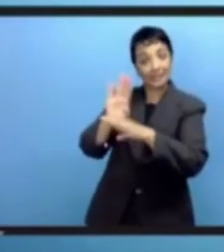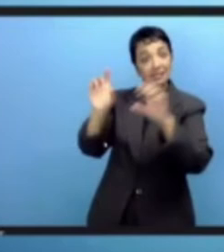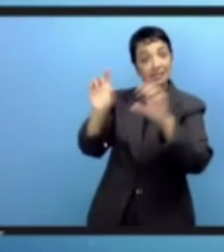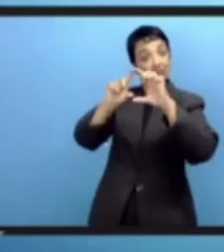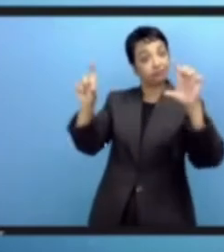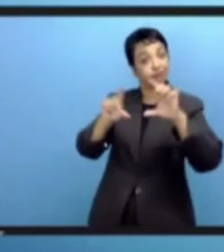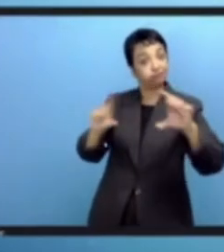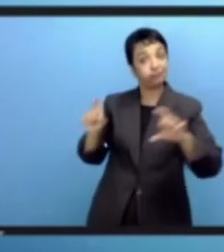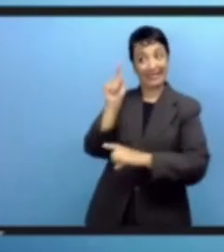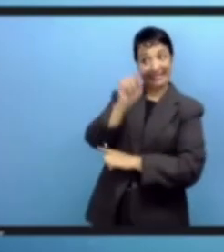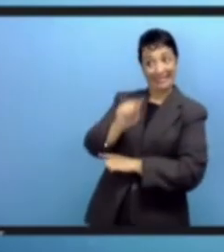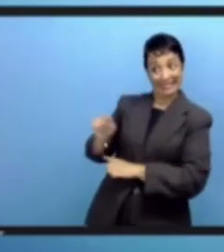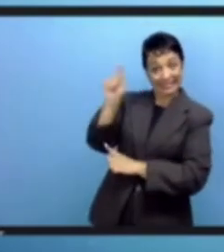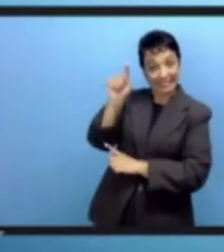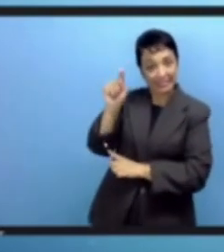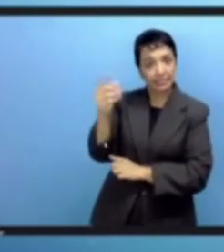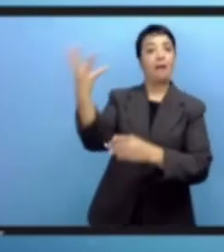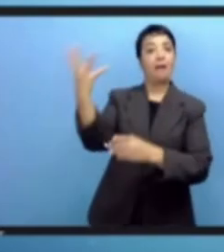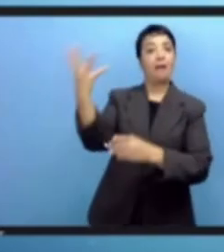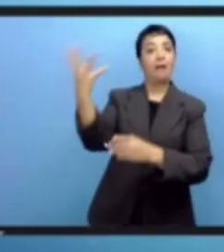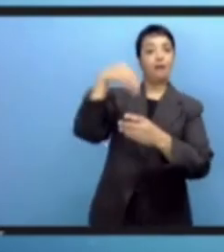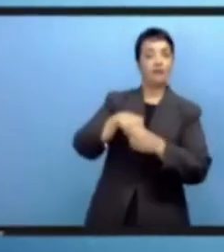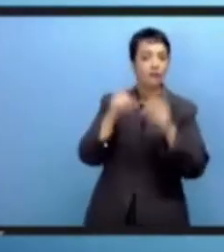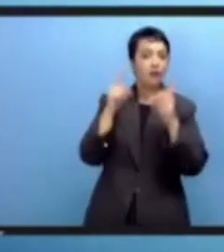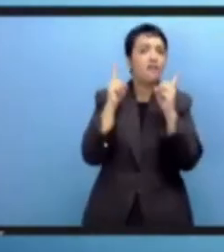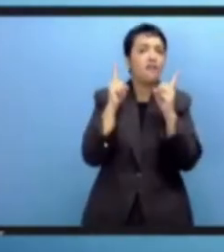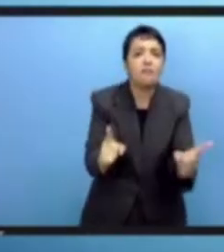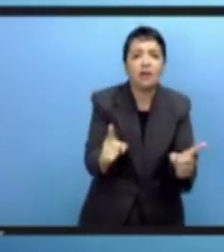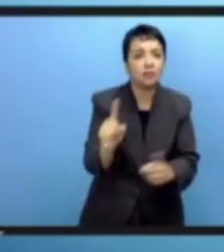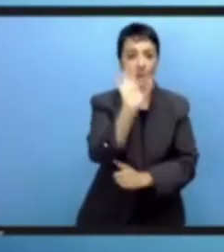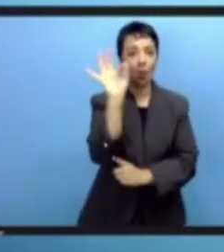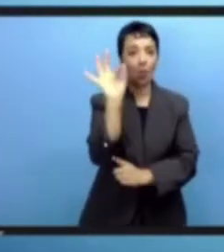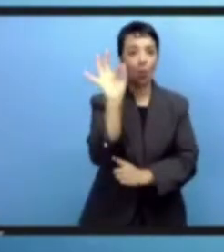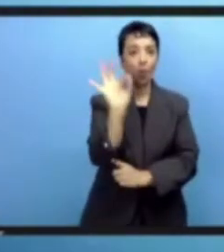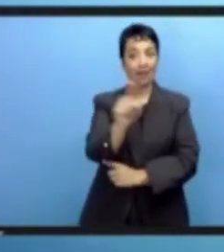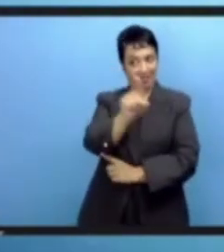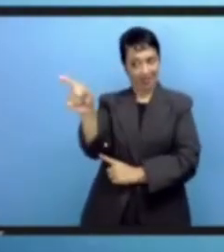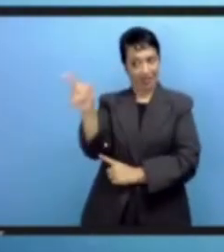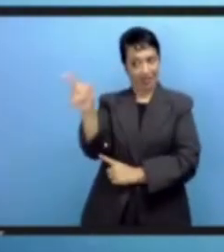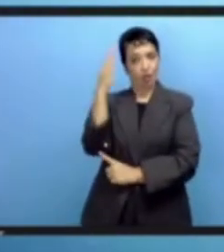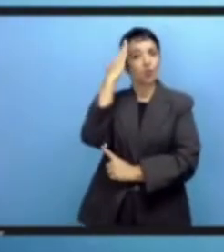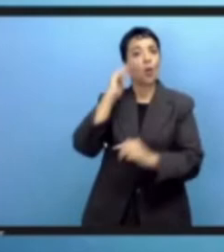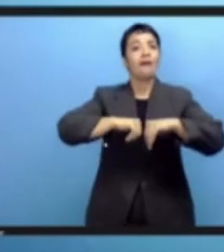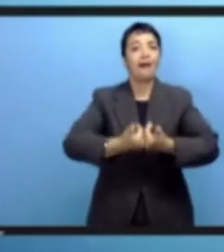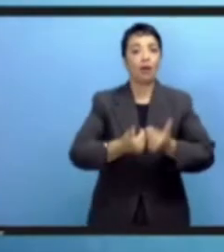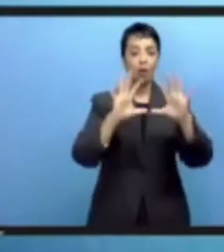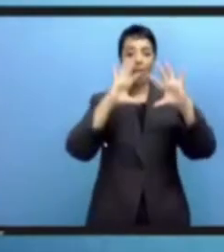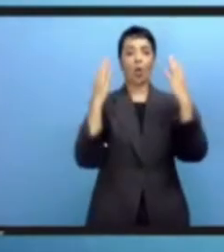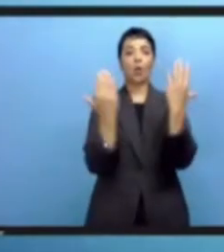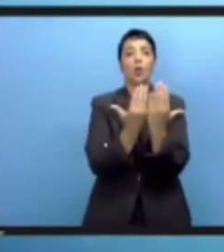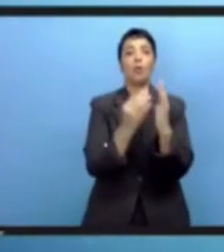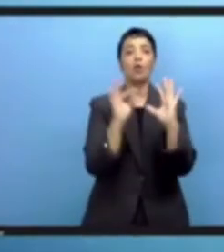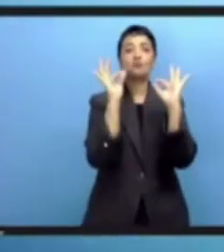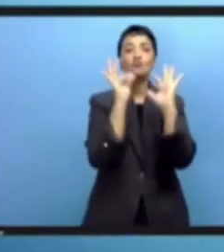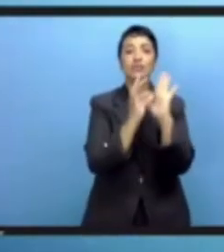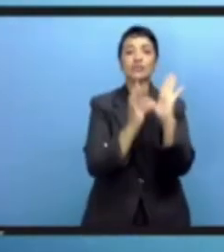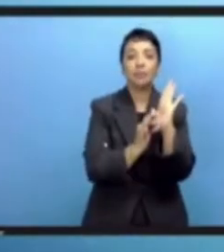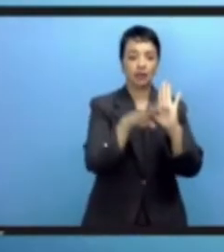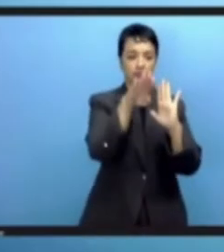شركات التكنولوجيا والمشغلي المنصات الرقمية يجب أن يتم